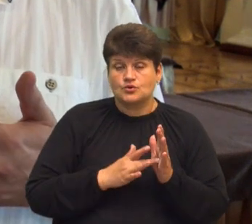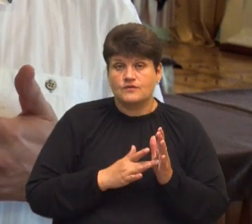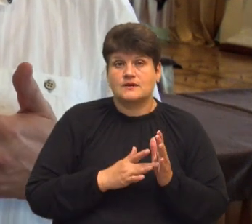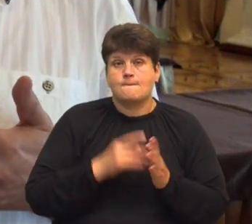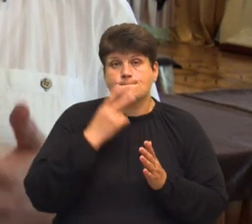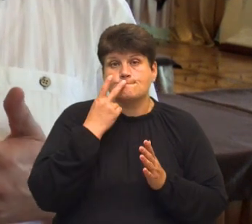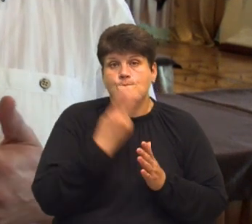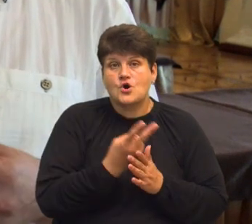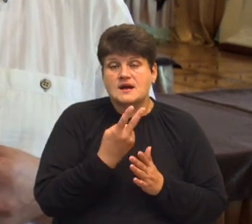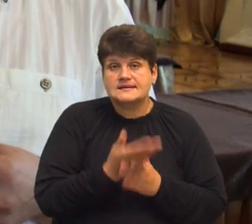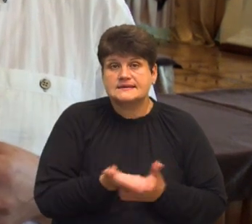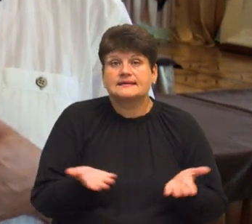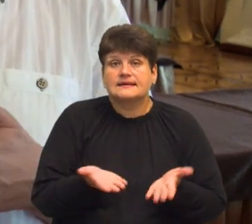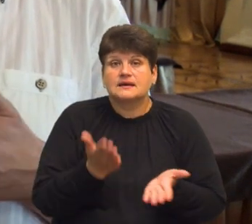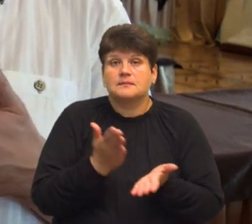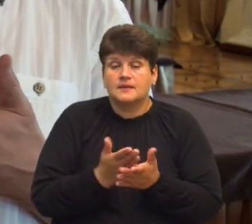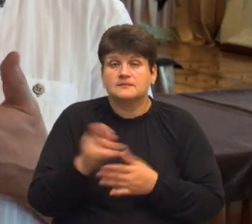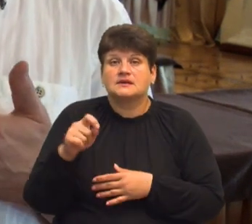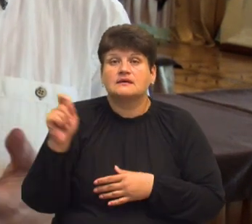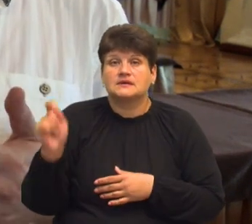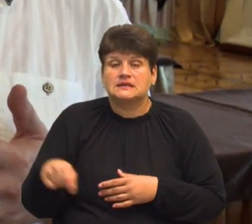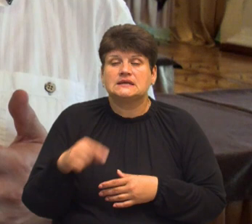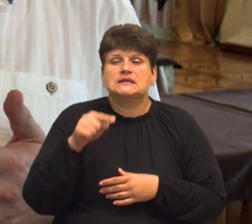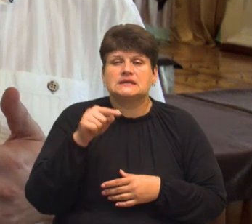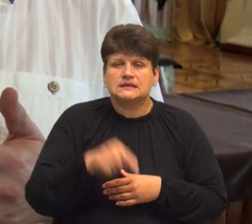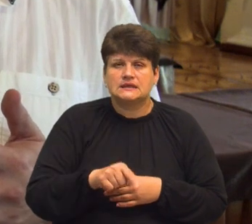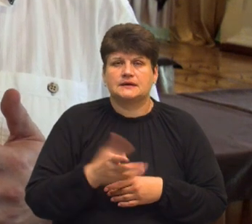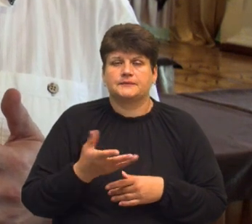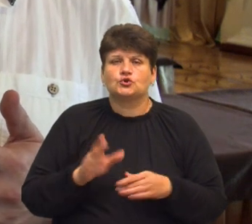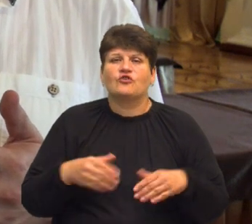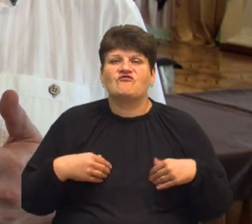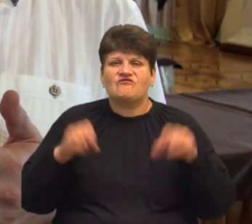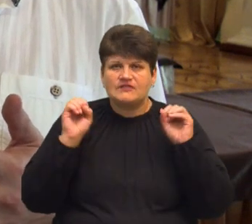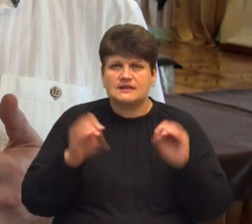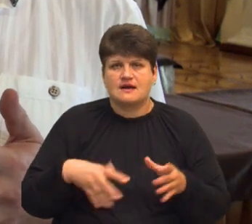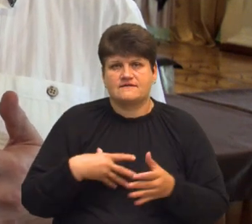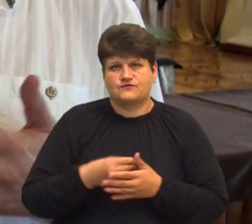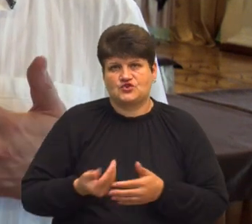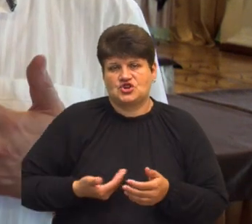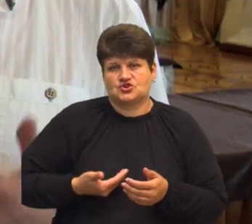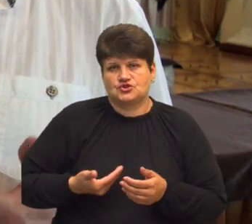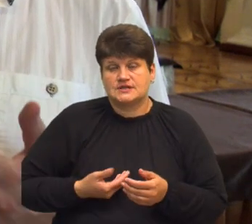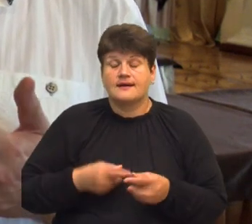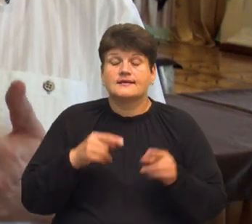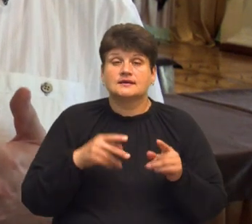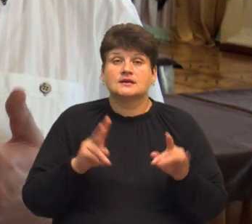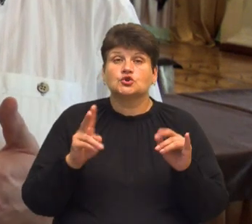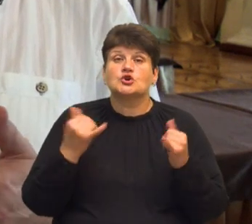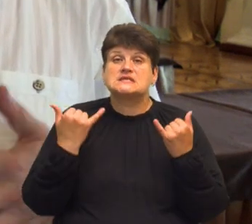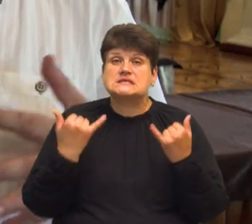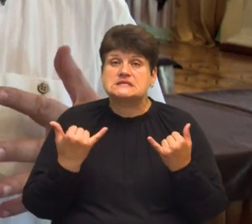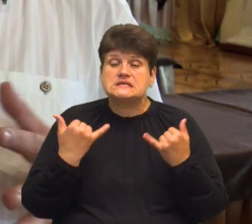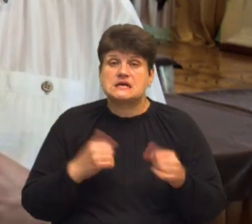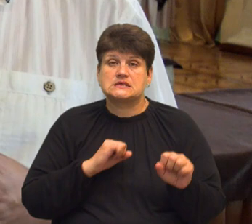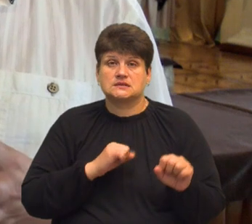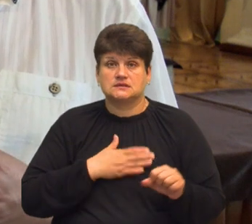яких ми маємо напередові. Тих апостолів, які віддали своє життя з Україною, тих апостолів, які зараз боронять наш край.